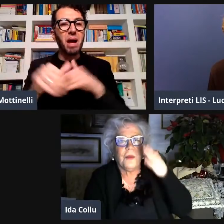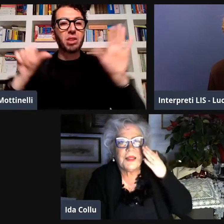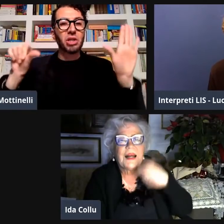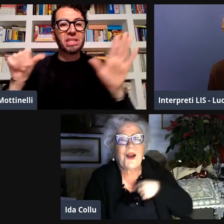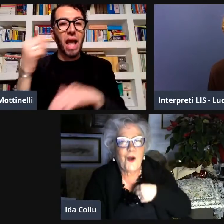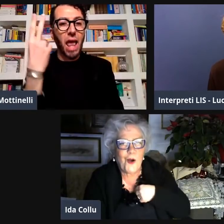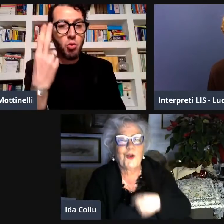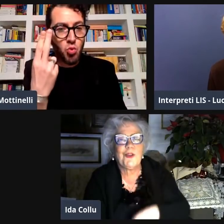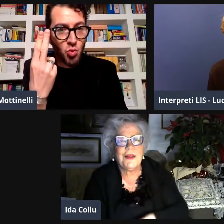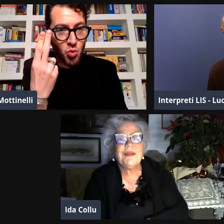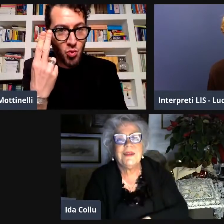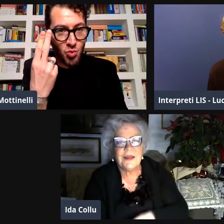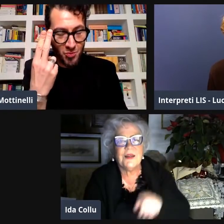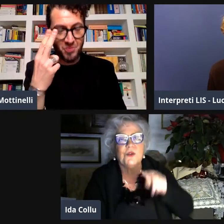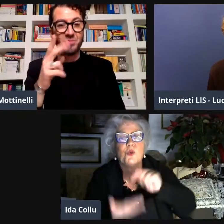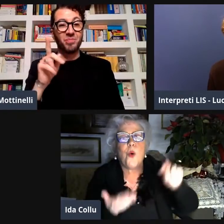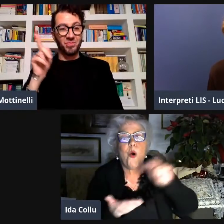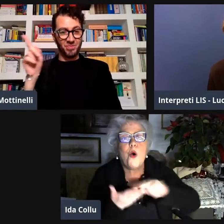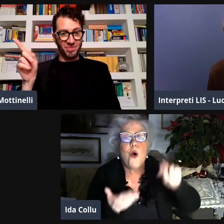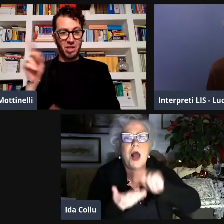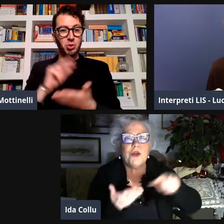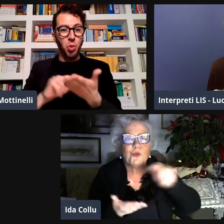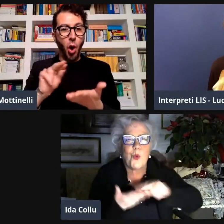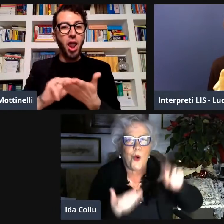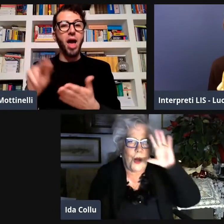responsabilità del dipartimento